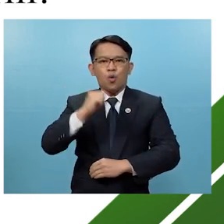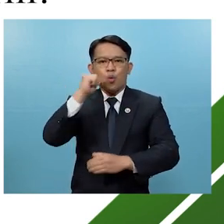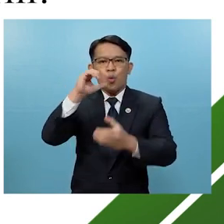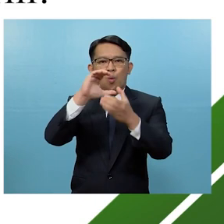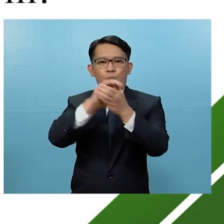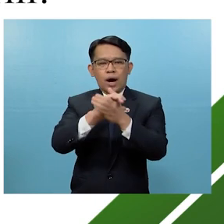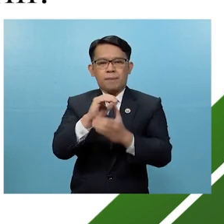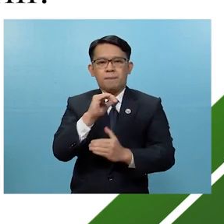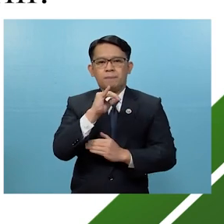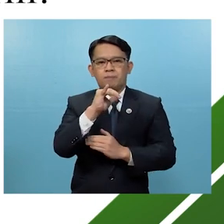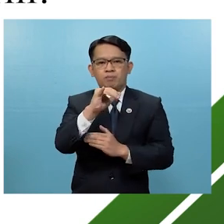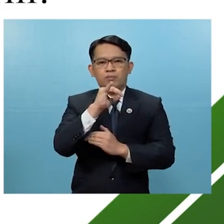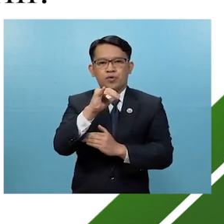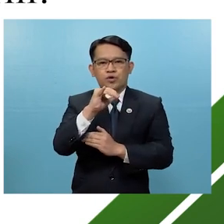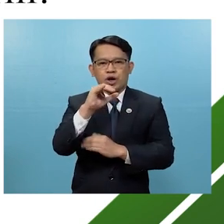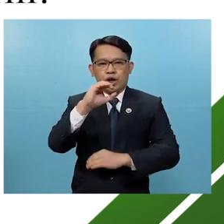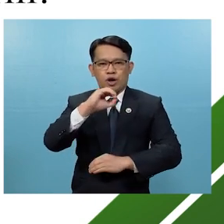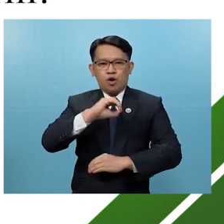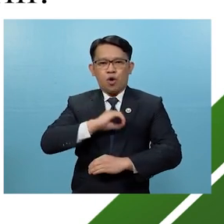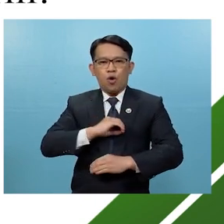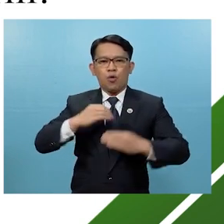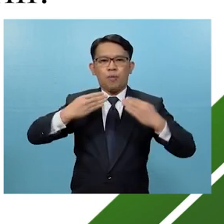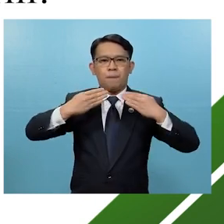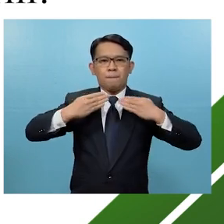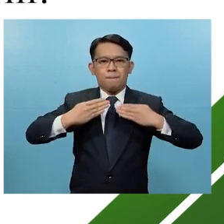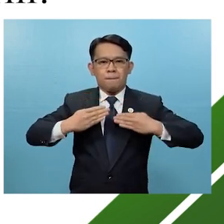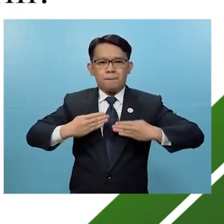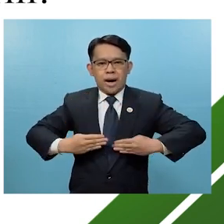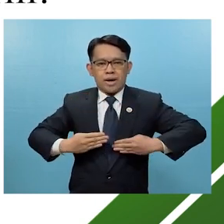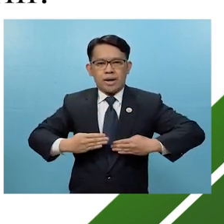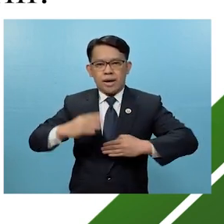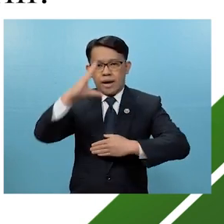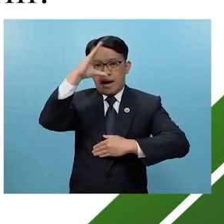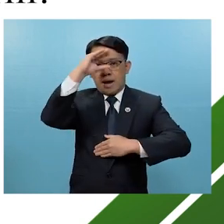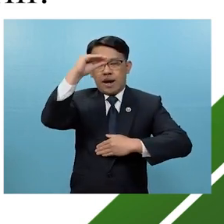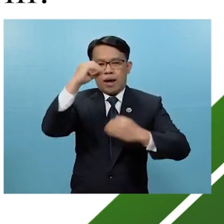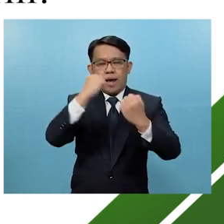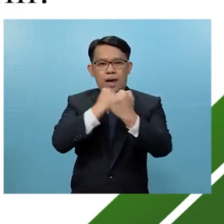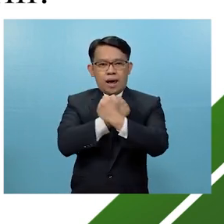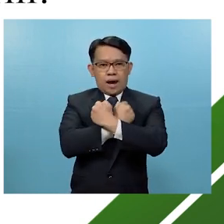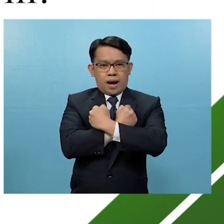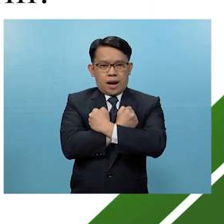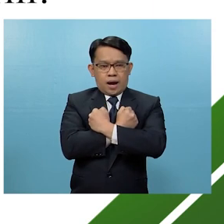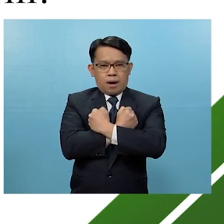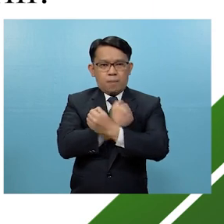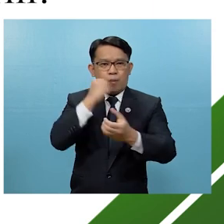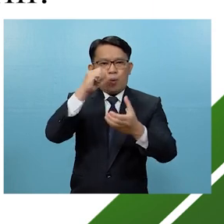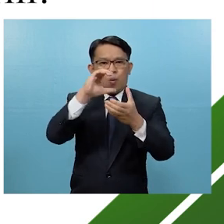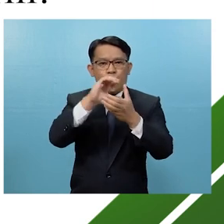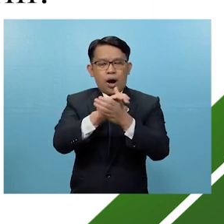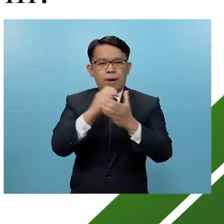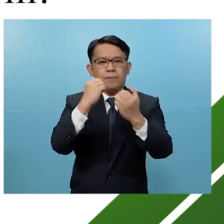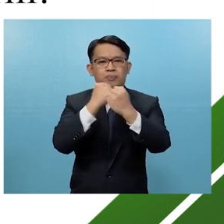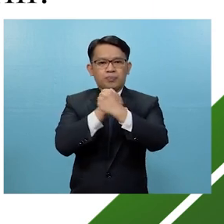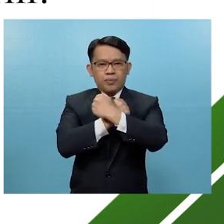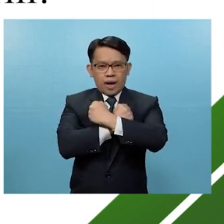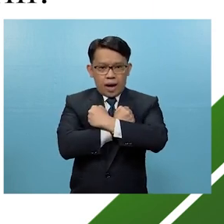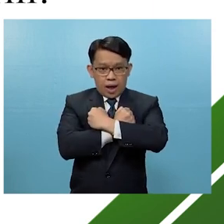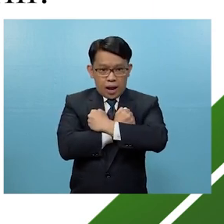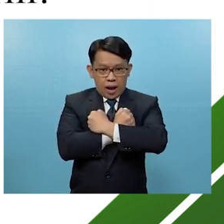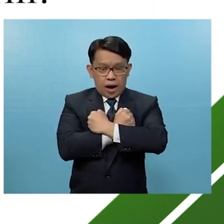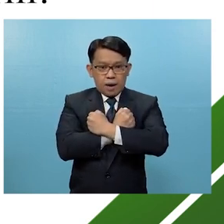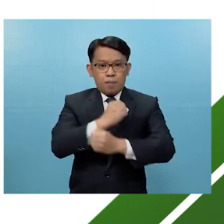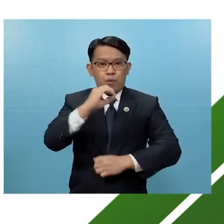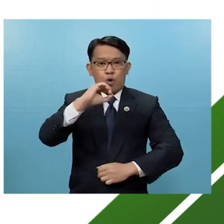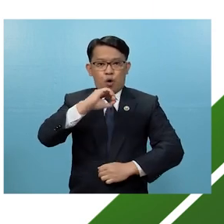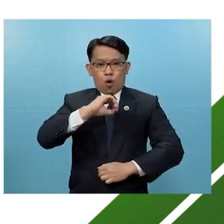tulad ng sarili nilang katawan ang lalaking nagmamahal sa kanyang asawa ay nagmamahal sa kanyang